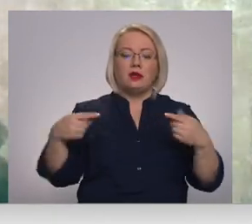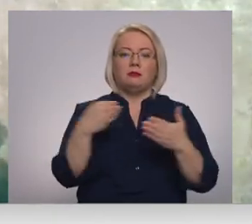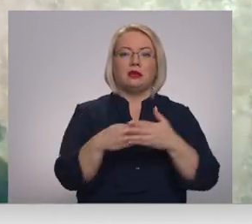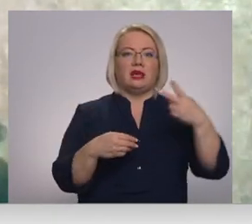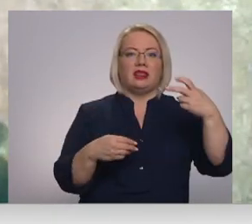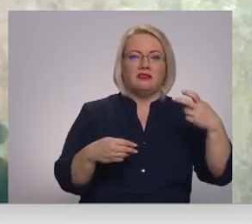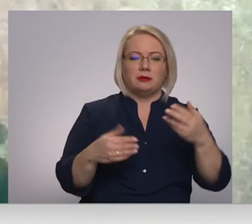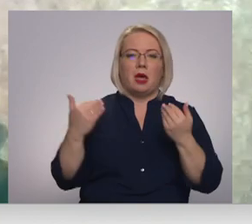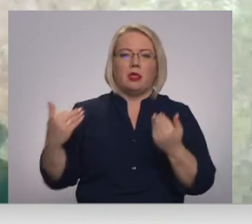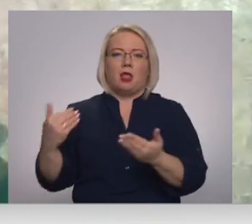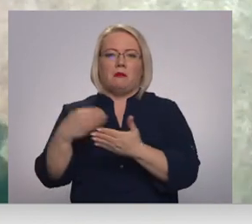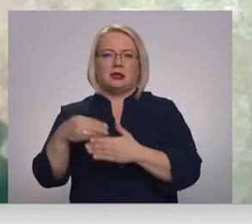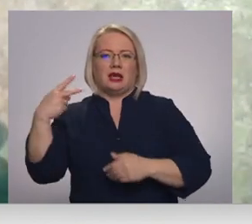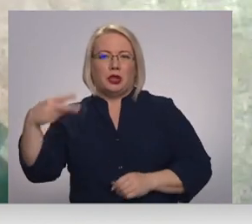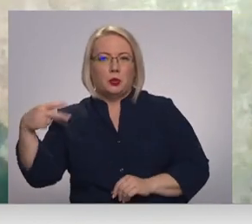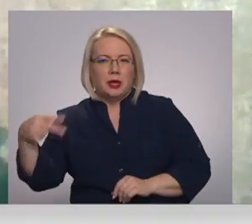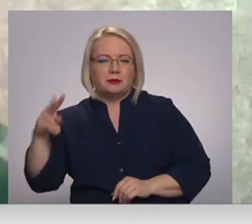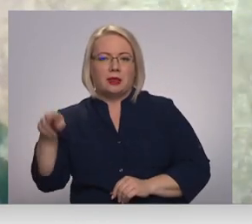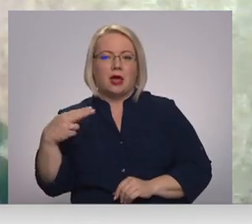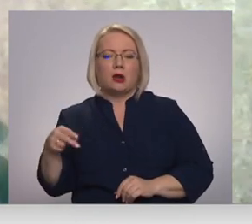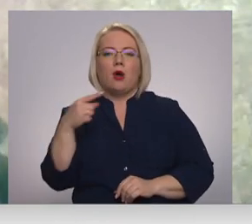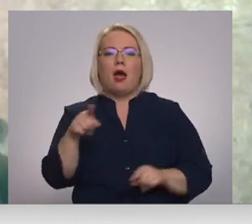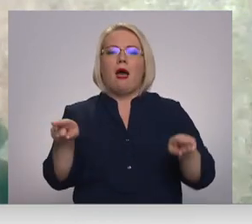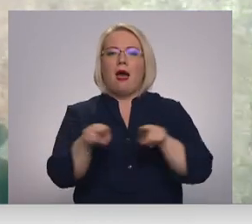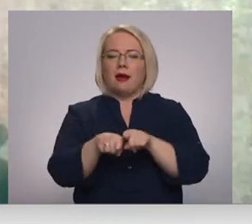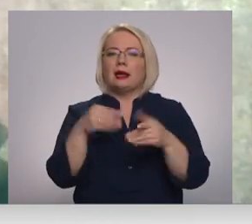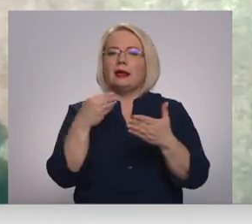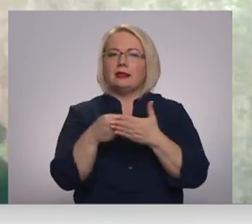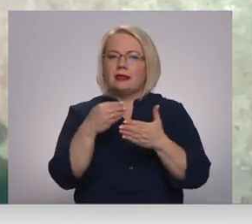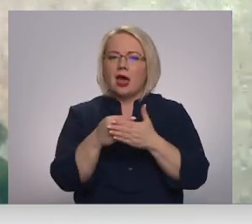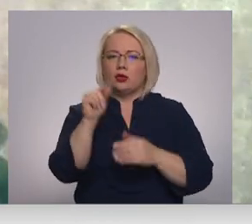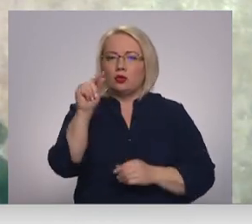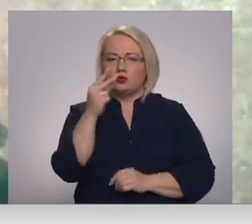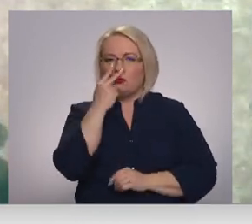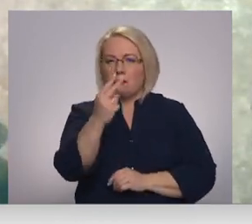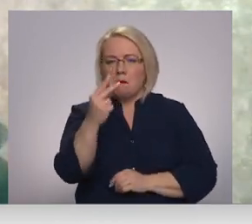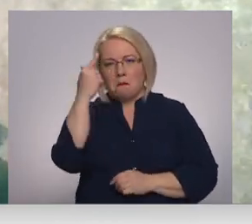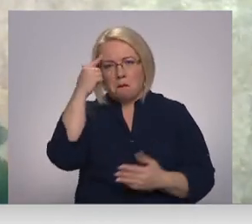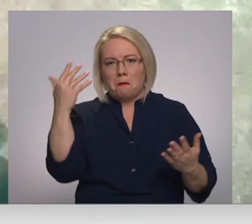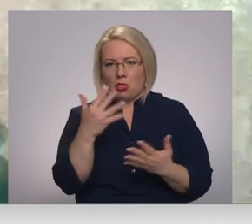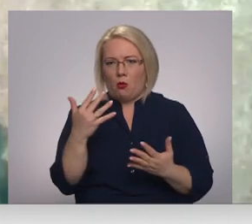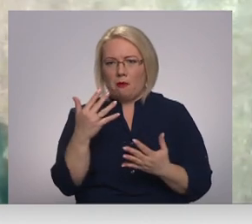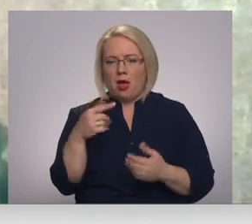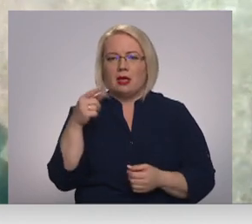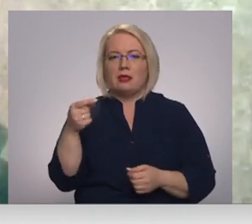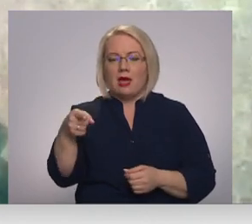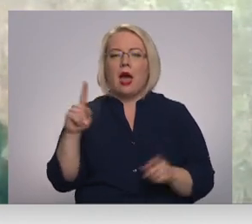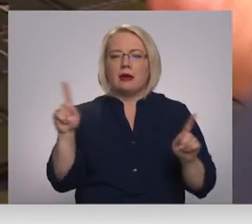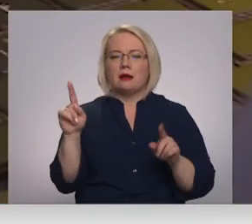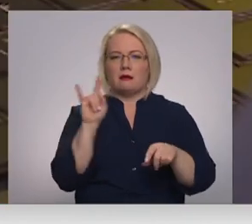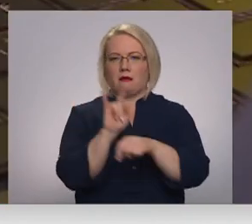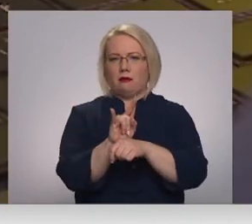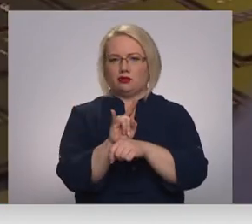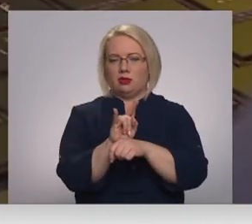eiro, arī der kritiski padomāt, ka visticamāk tā ir krāpšanās.